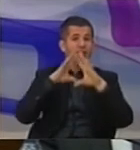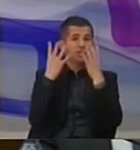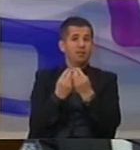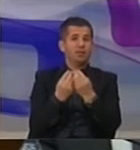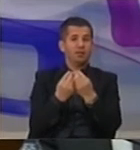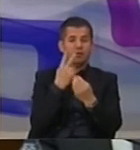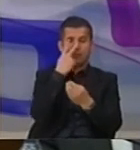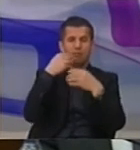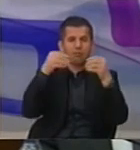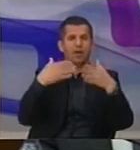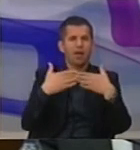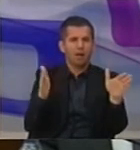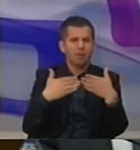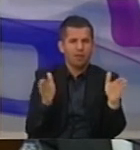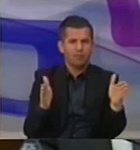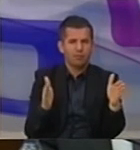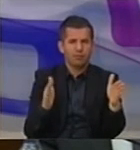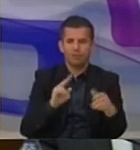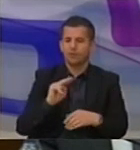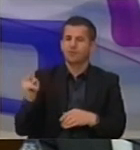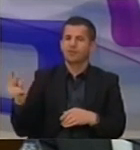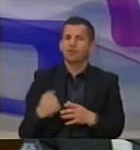po i përcjel një transparents kretjetër fare.